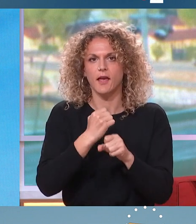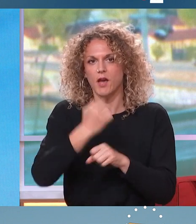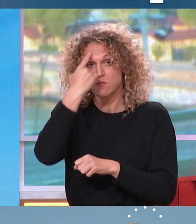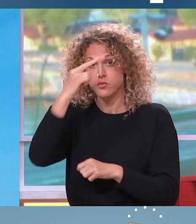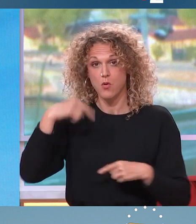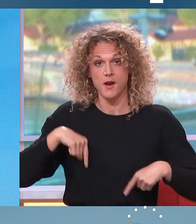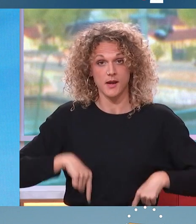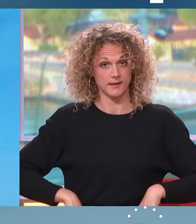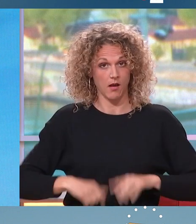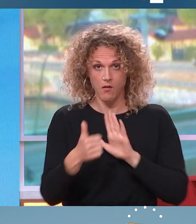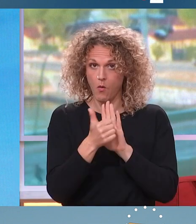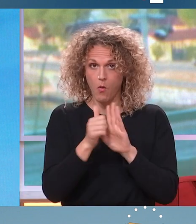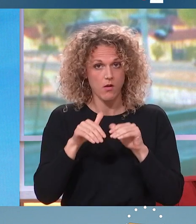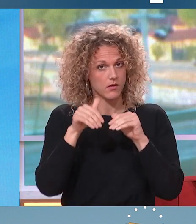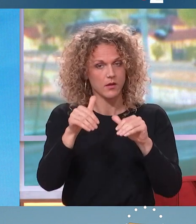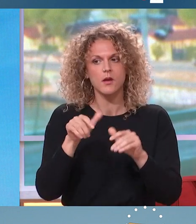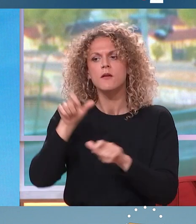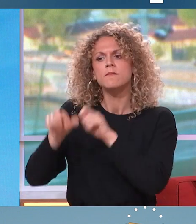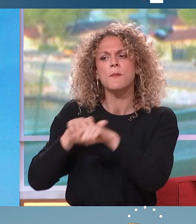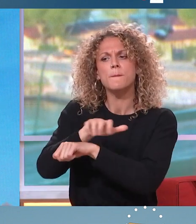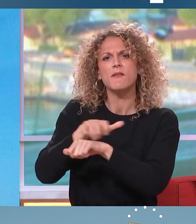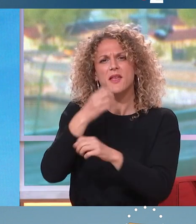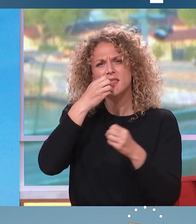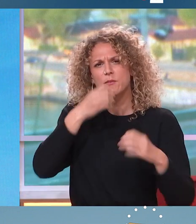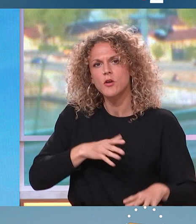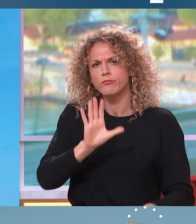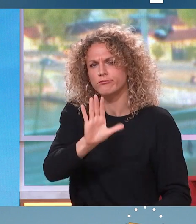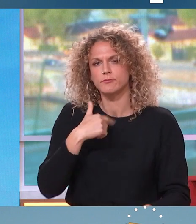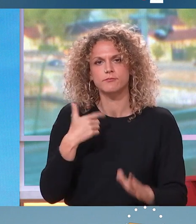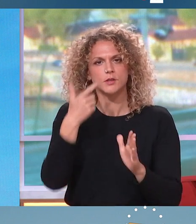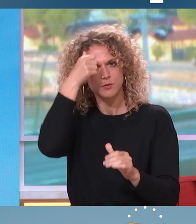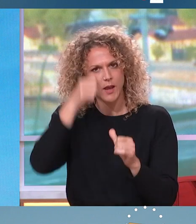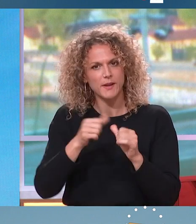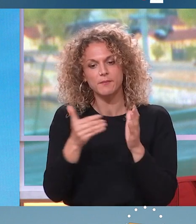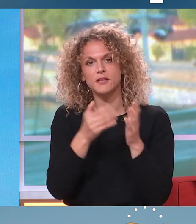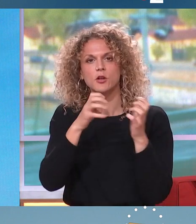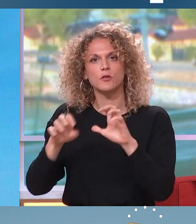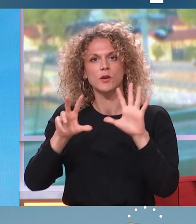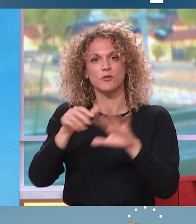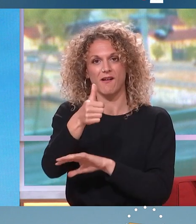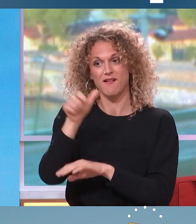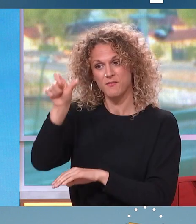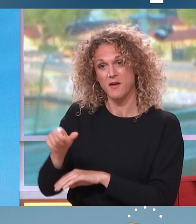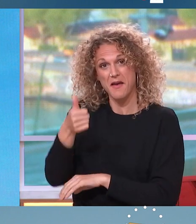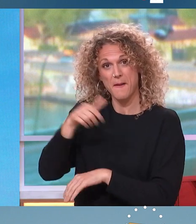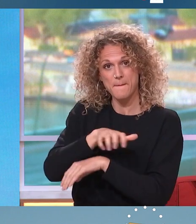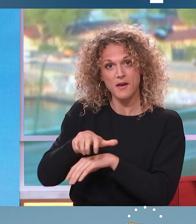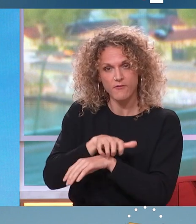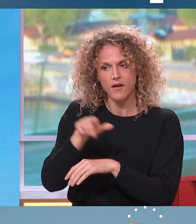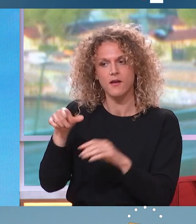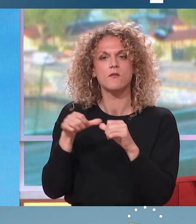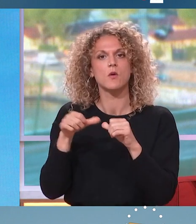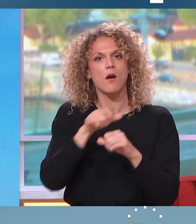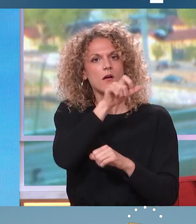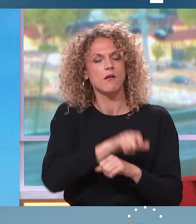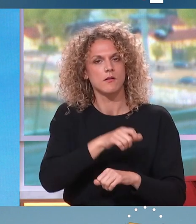S'agissant des préfets qui démissionnent, moi j'ai le souvenir qu'en 1981, il y a un préfet qui n'a pas accepté de servir sous